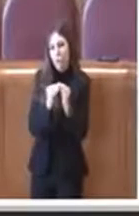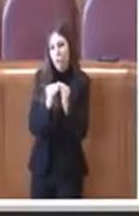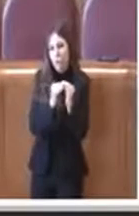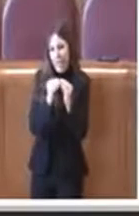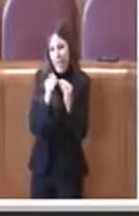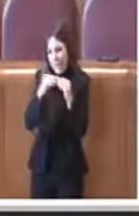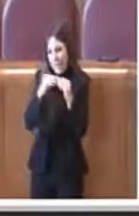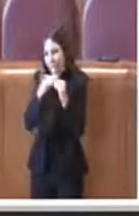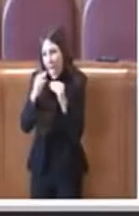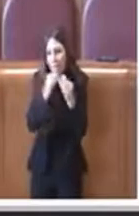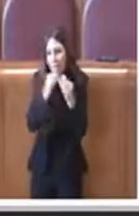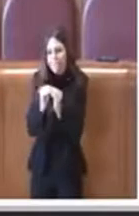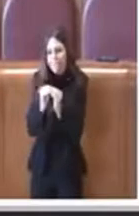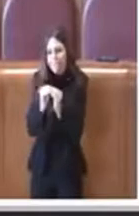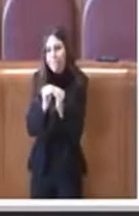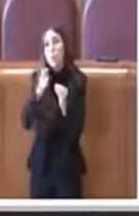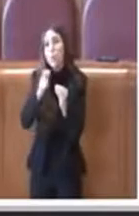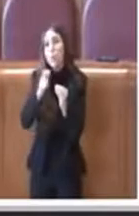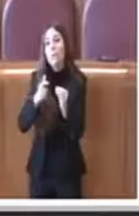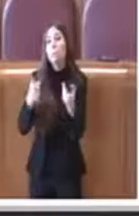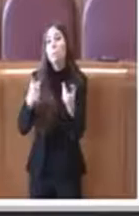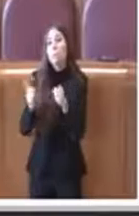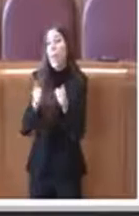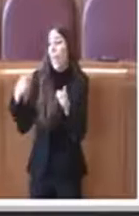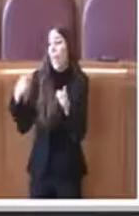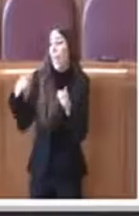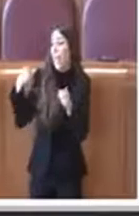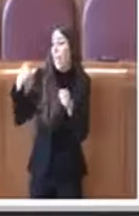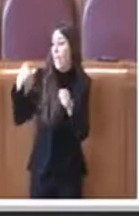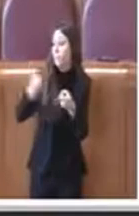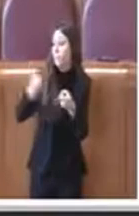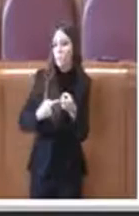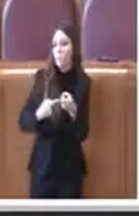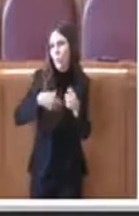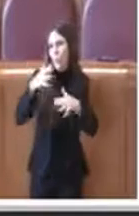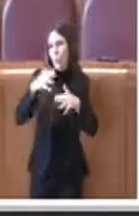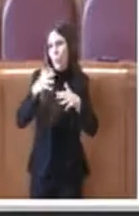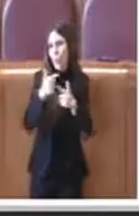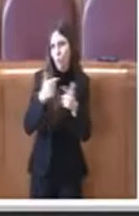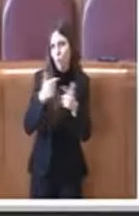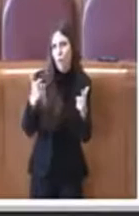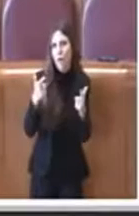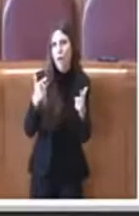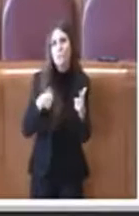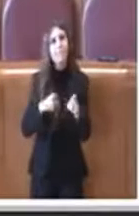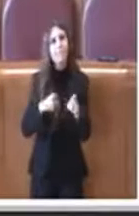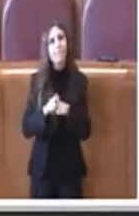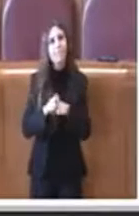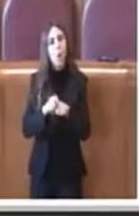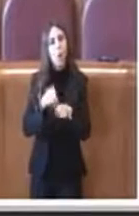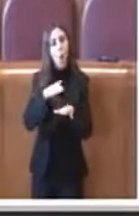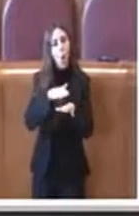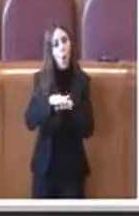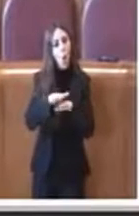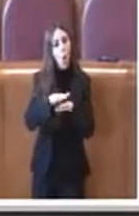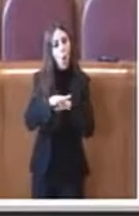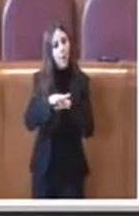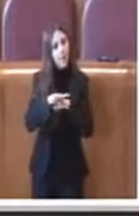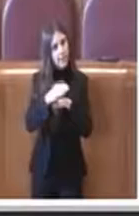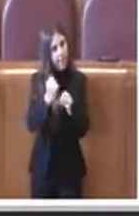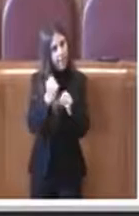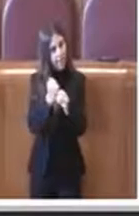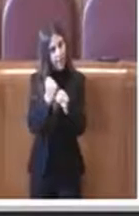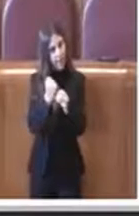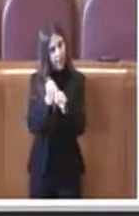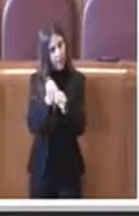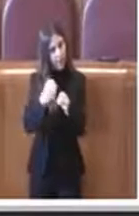perché in tutto questo periodo io non ho alcun dubbio, ho grande stima sulla competenza e il lavoro che ha fatto